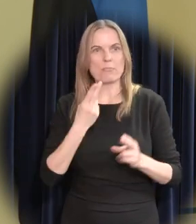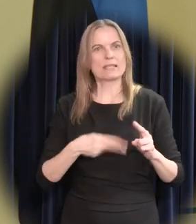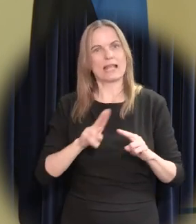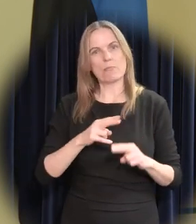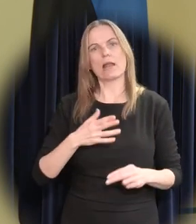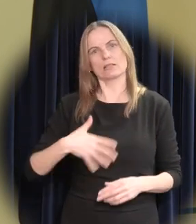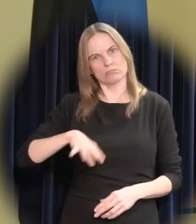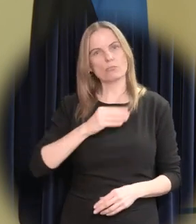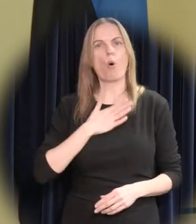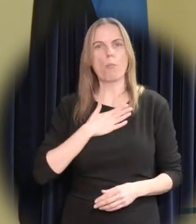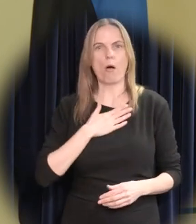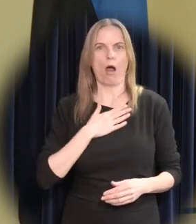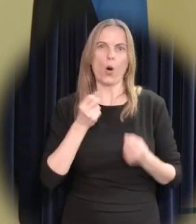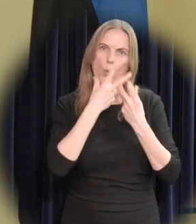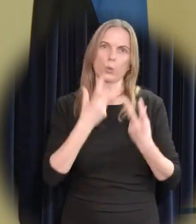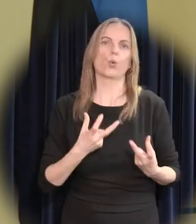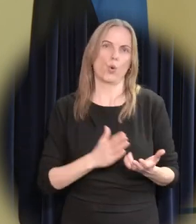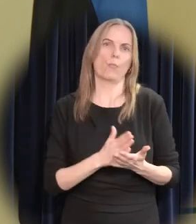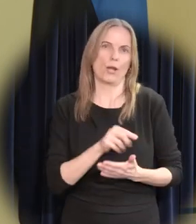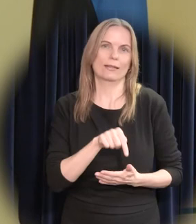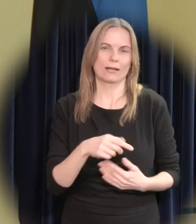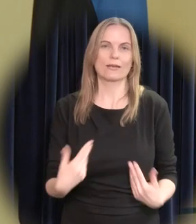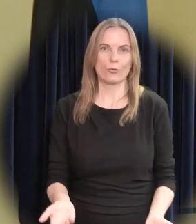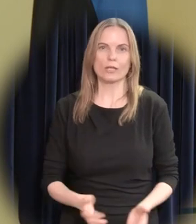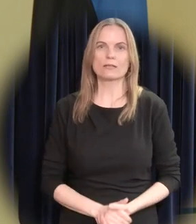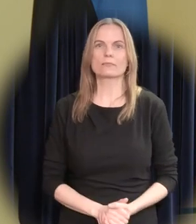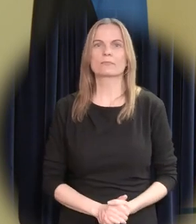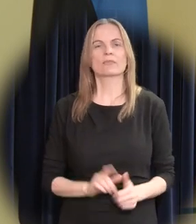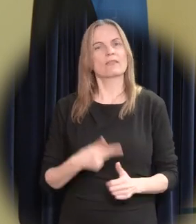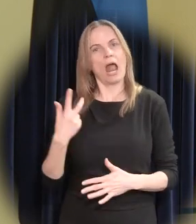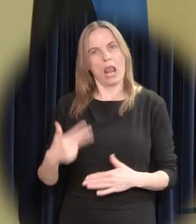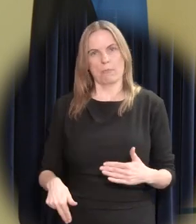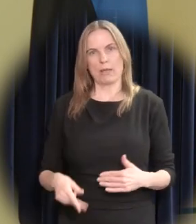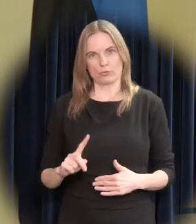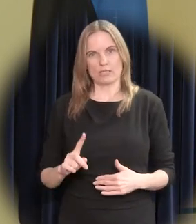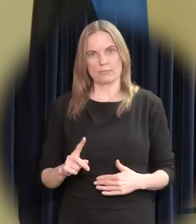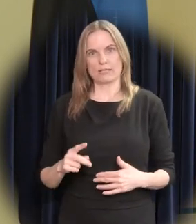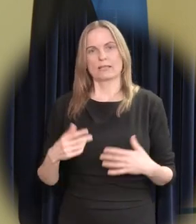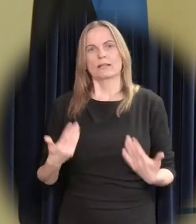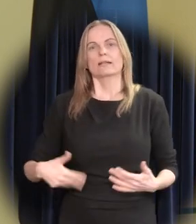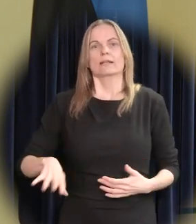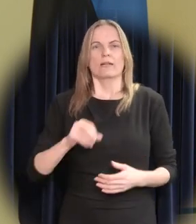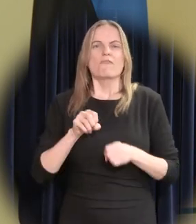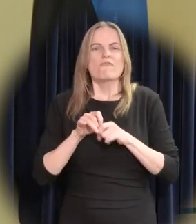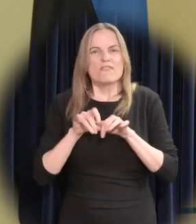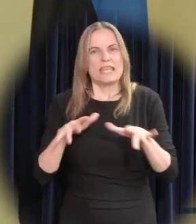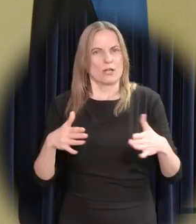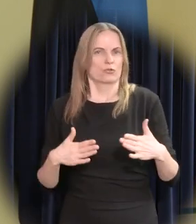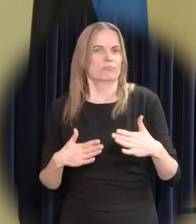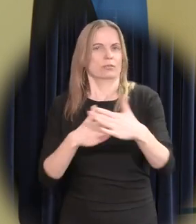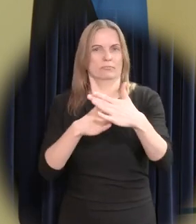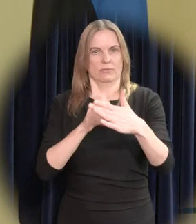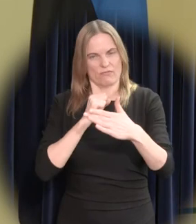Parim kingitus Eestile saab olla see, kui me koos peatame viiruse leviku ja kaitseme see läbi oma igapäevaseid